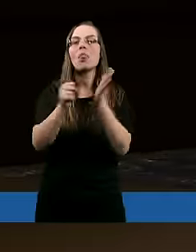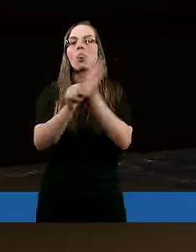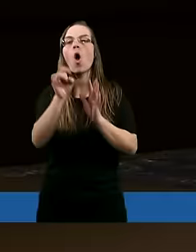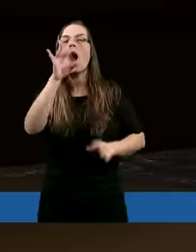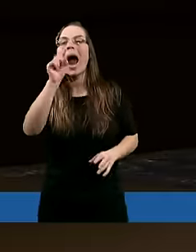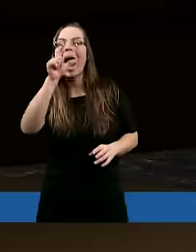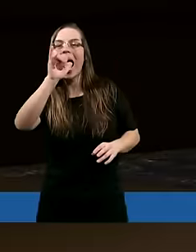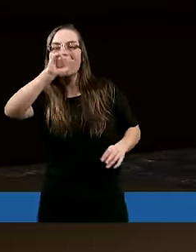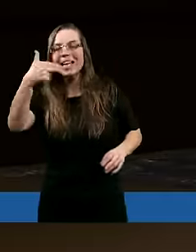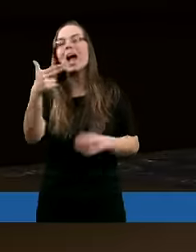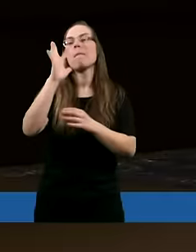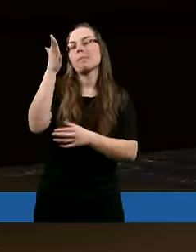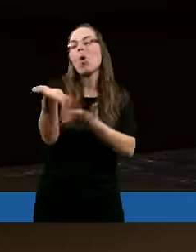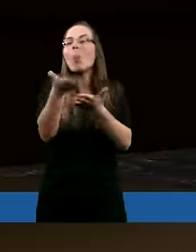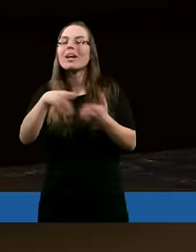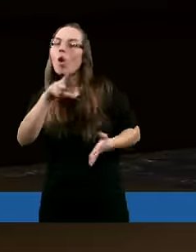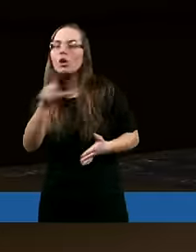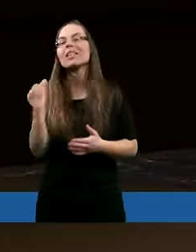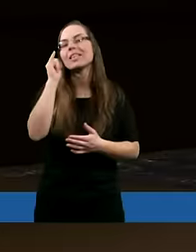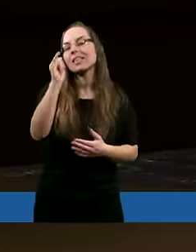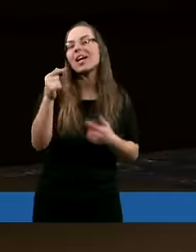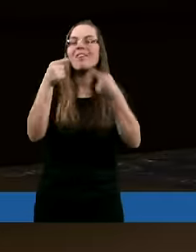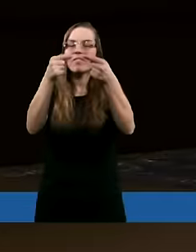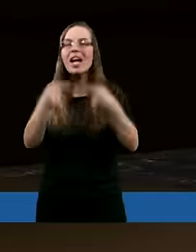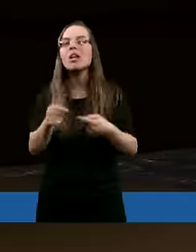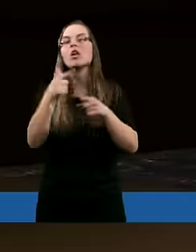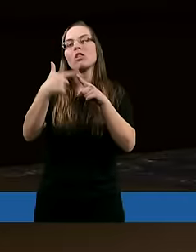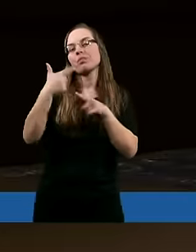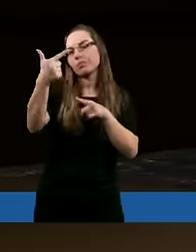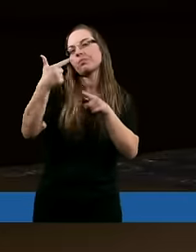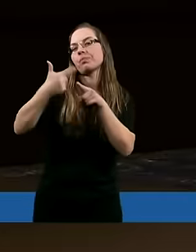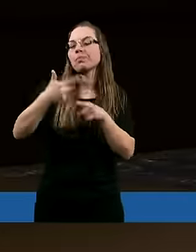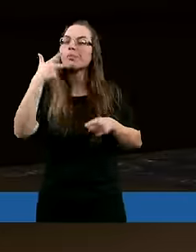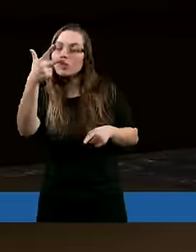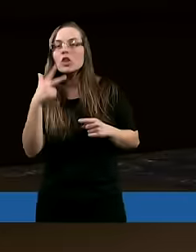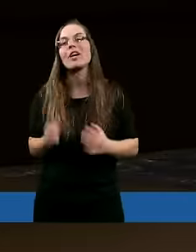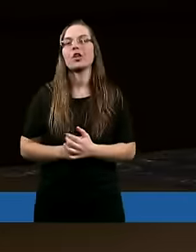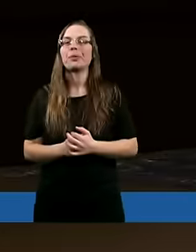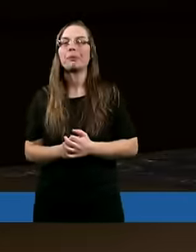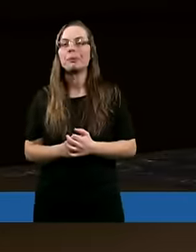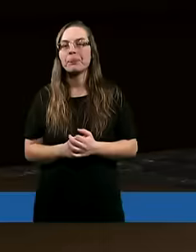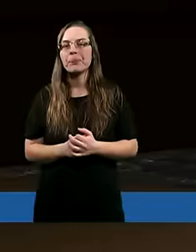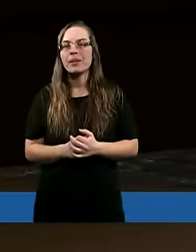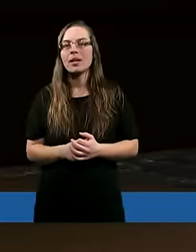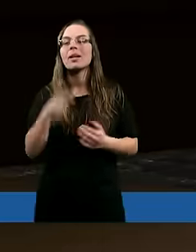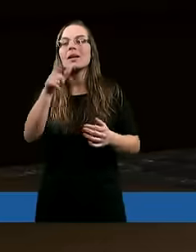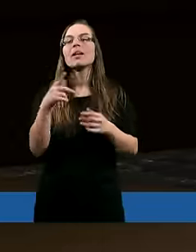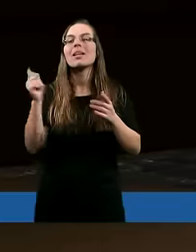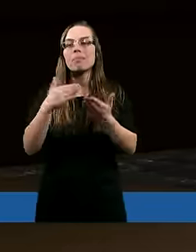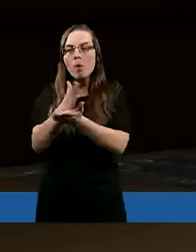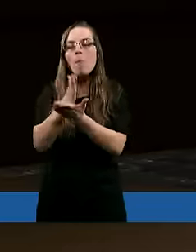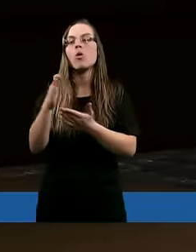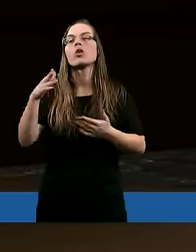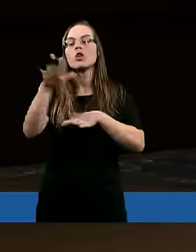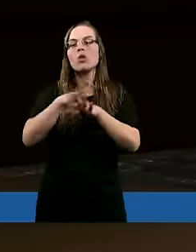Galacjan, 5 rozdział i werset 22 i 23. Owocem